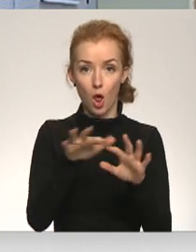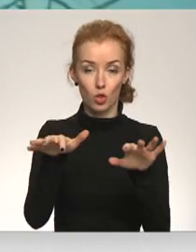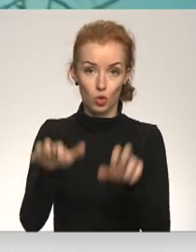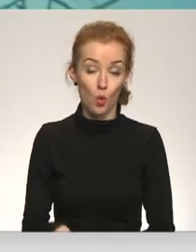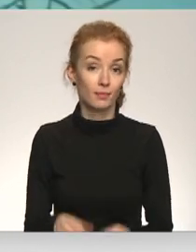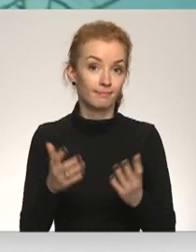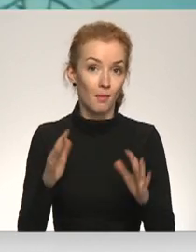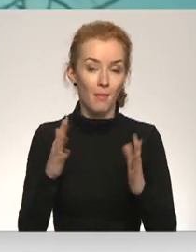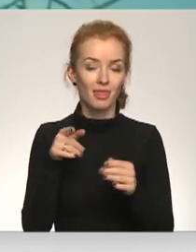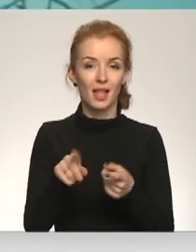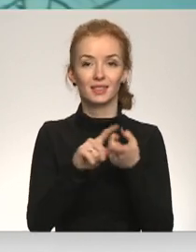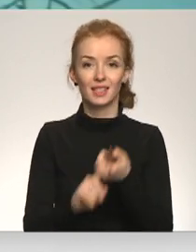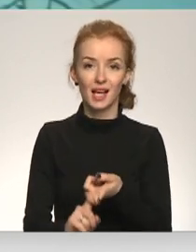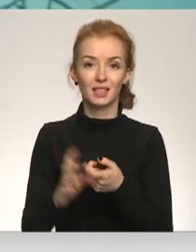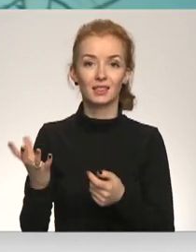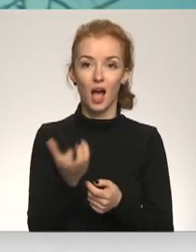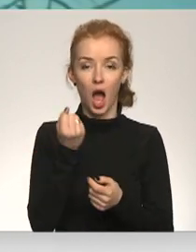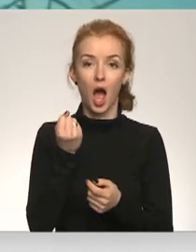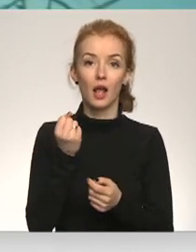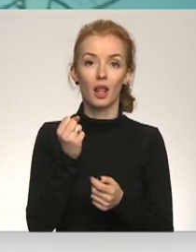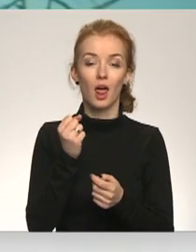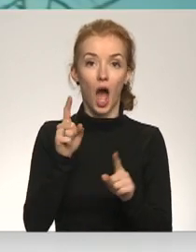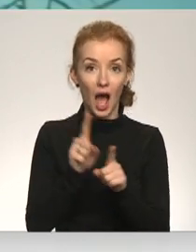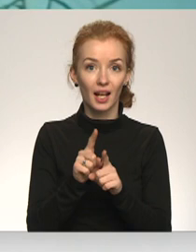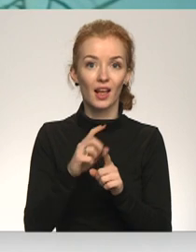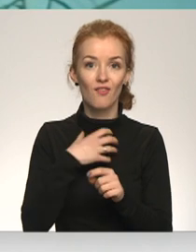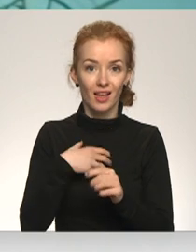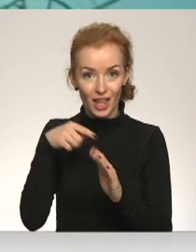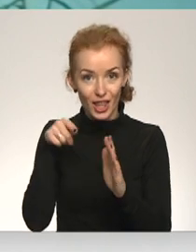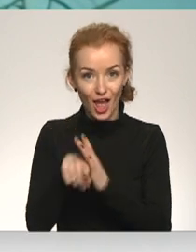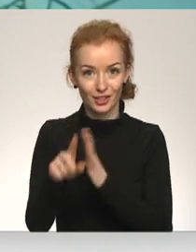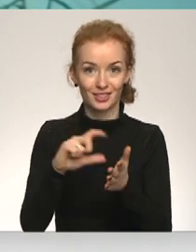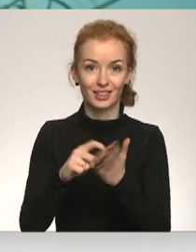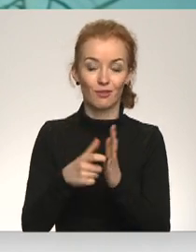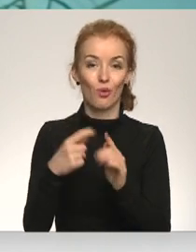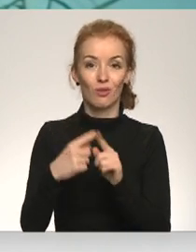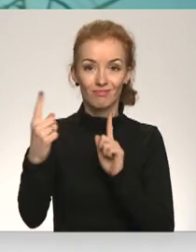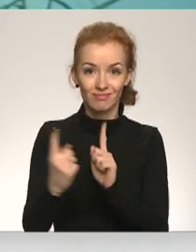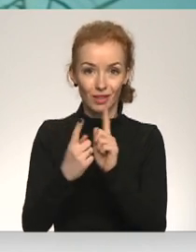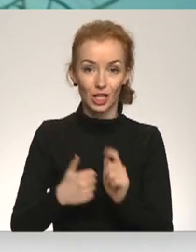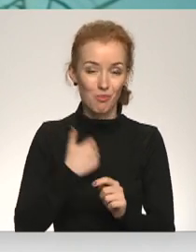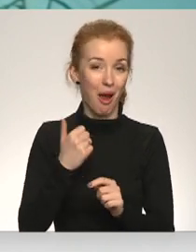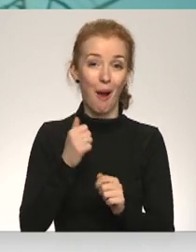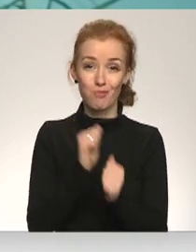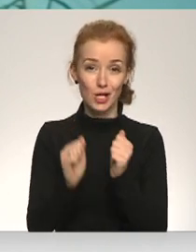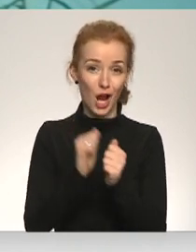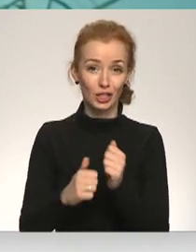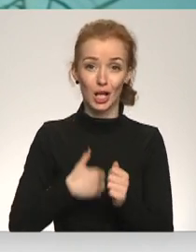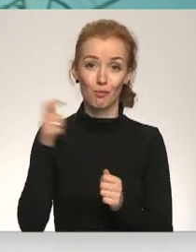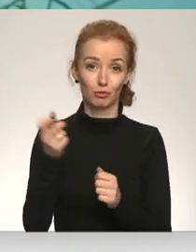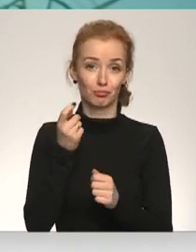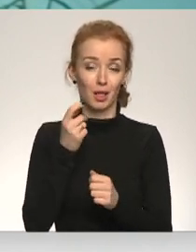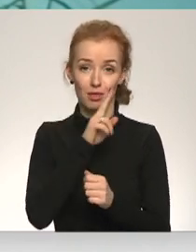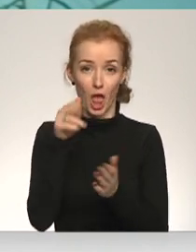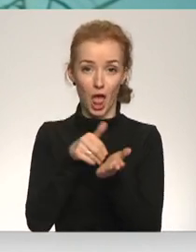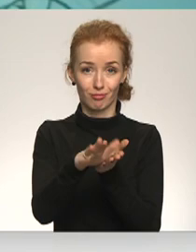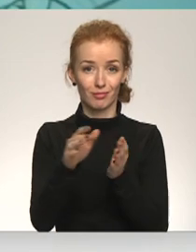Protams, tas ir saistīts ar iekļūšanu dzīvokļībašumā un dzīvokļībašnieks nevienmēr laiži iekšā pārvaldī. Tā kā tas ir